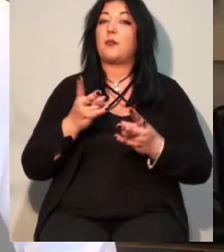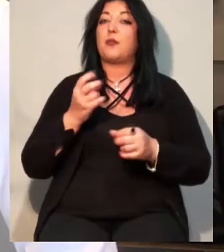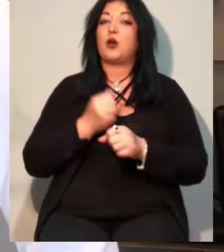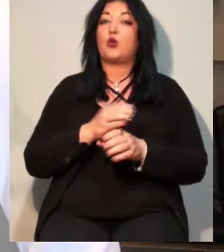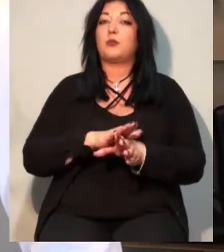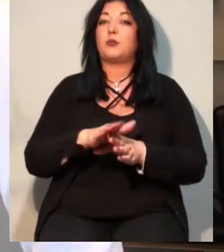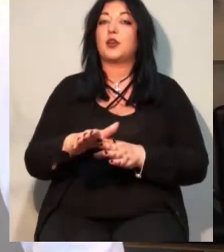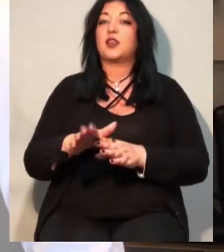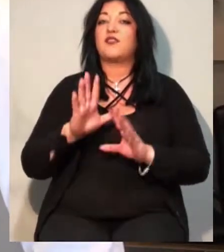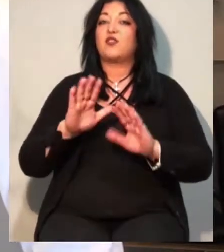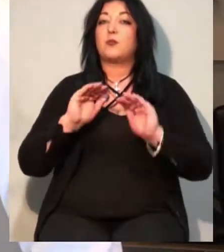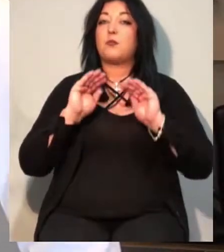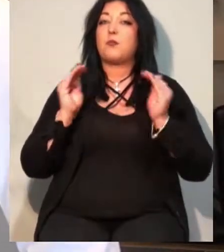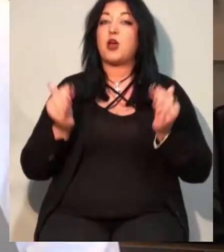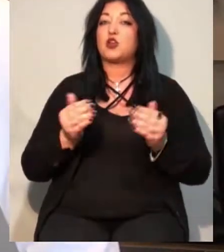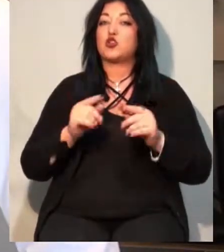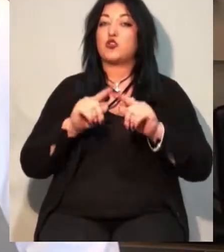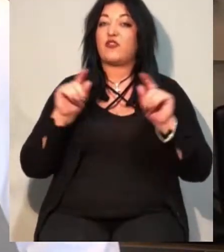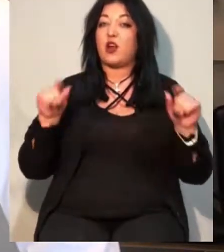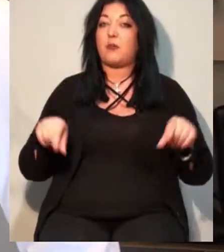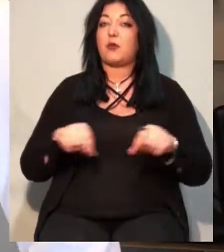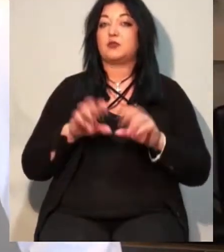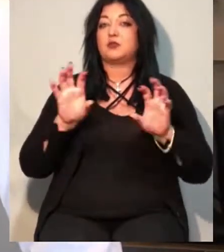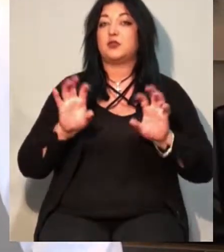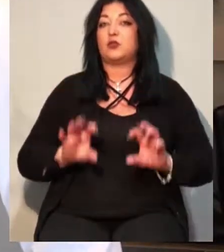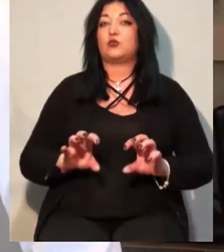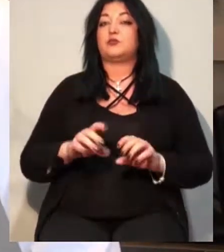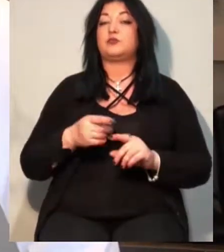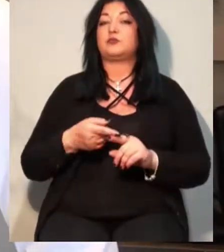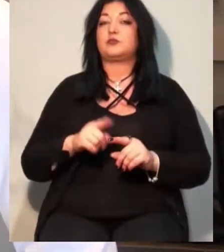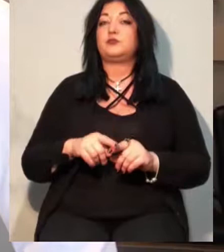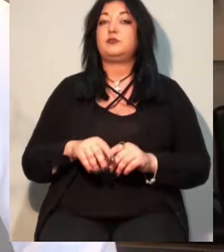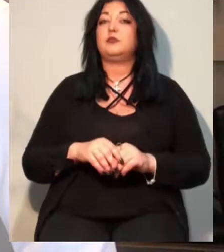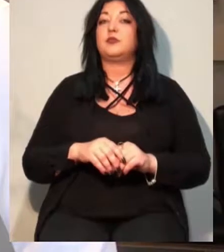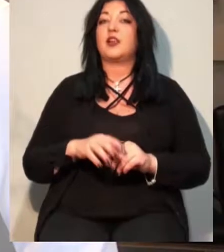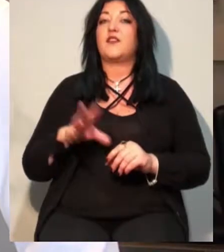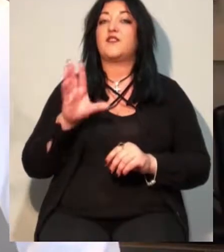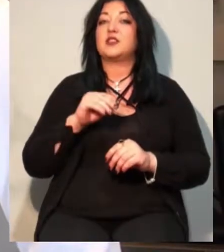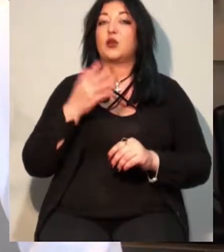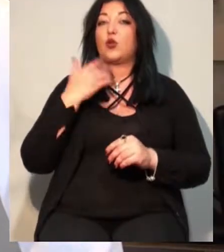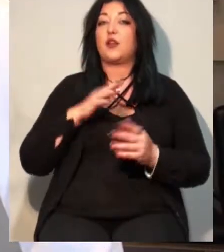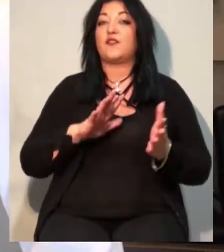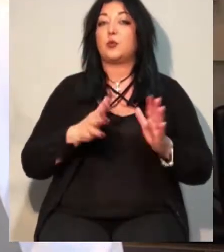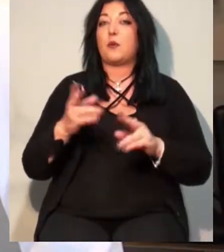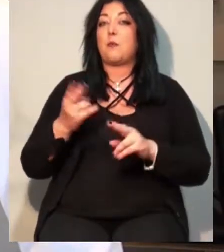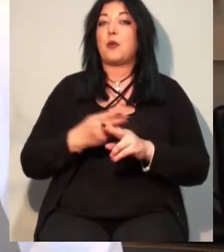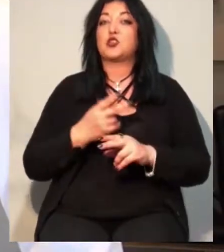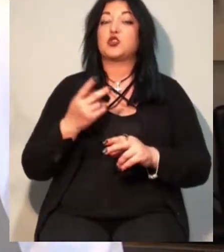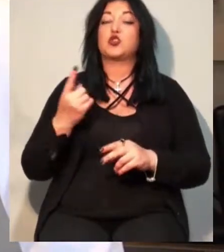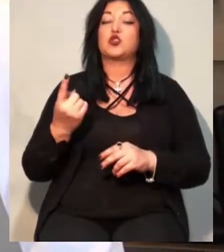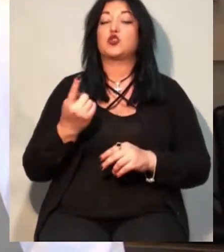це все відбувається приховане від одеситів, коли це все відбувається без жодного погодження профільного